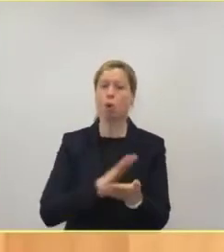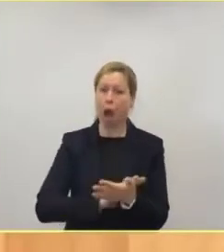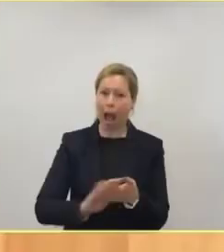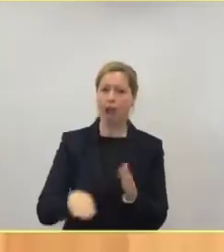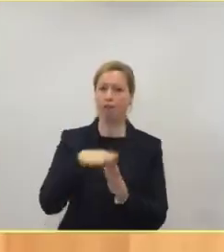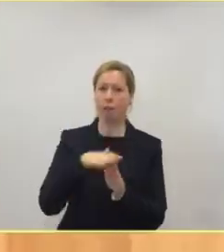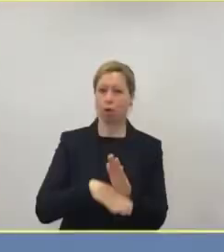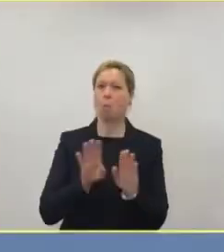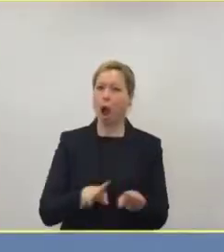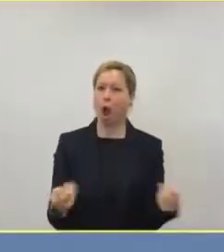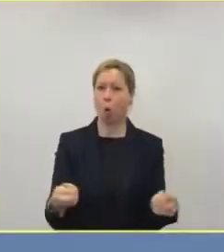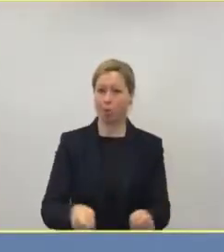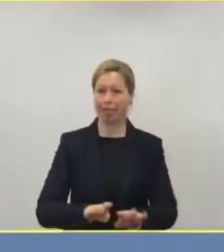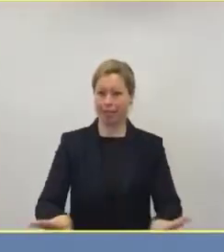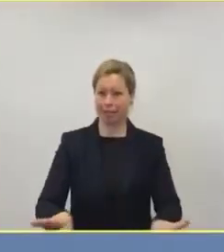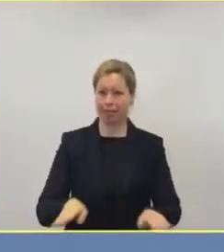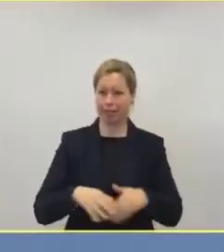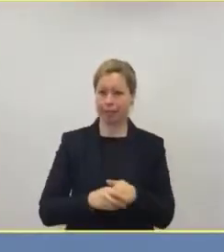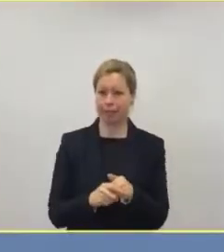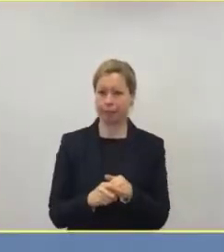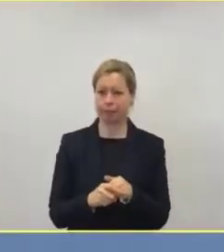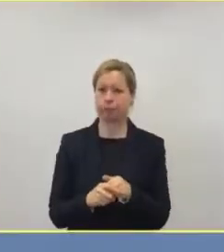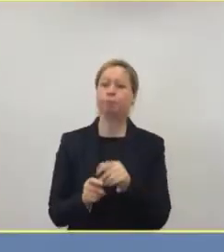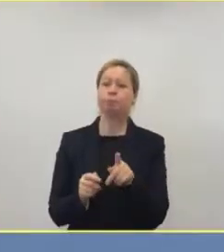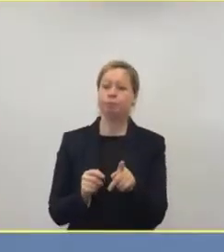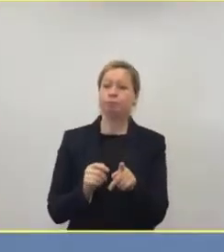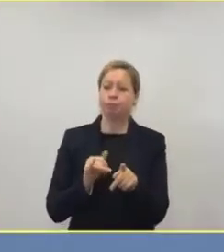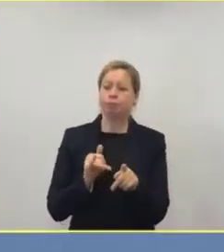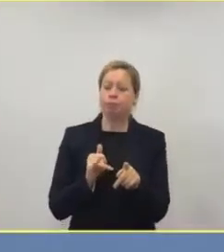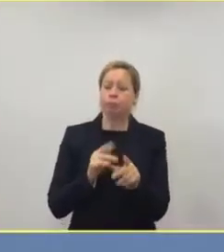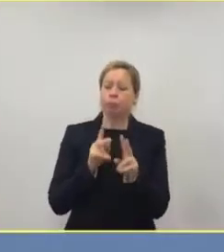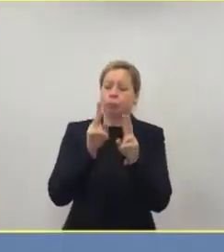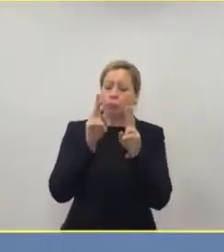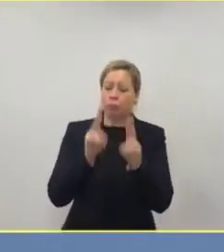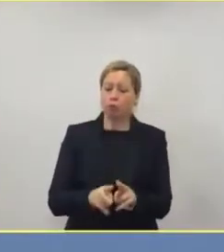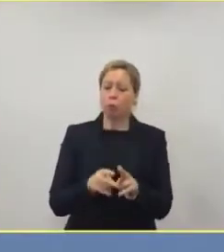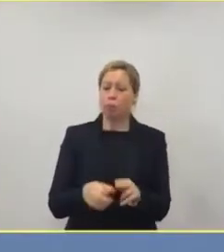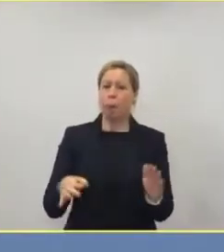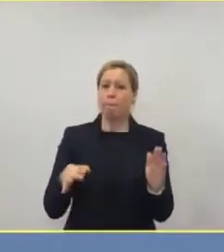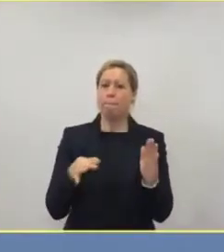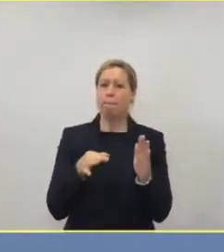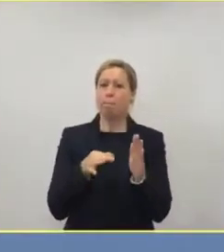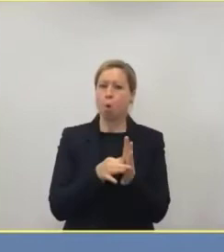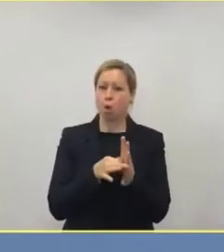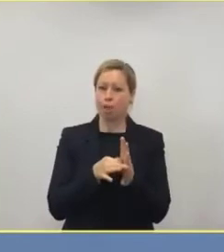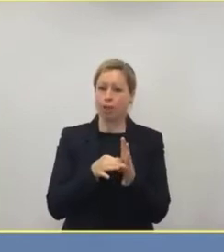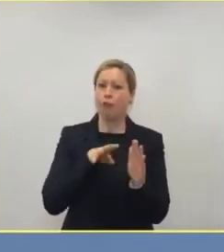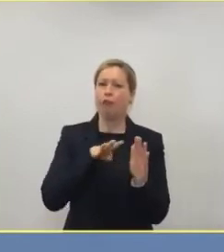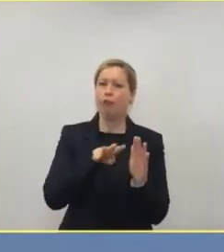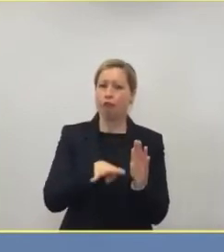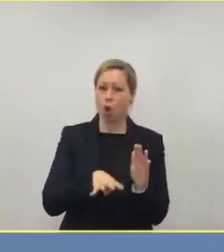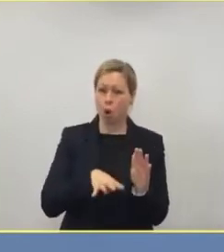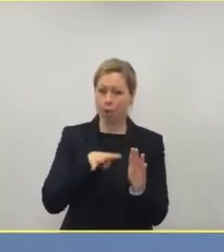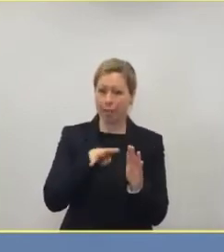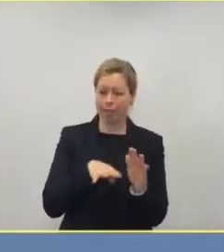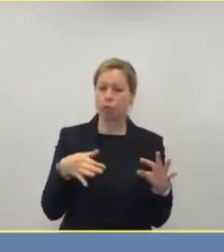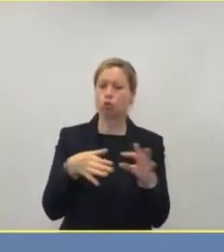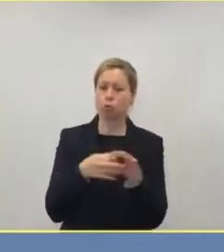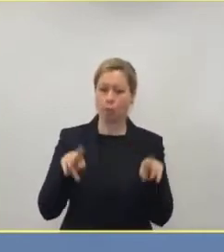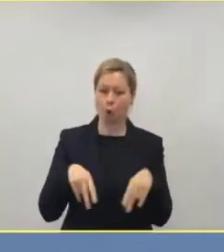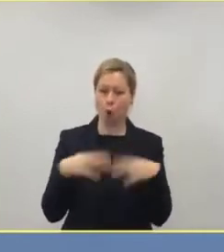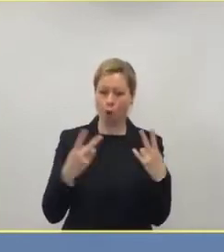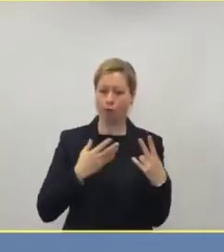ausgesetzt wird. Richtig, das klingt ja an Punkt 14, der veröffentlicht. Ich gehe zum zweiten Punkt, steige ich direkt mal ein.